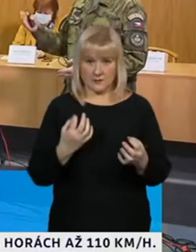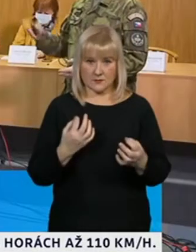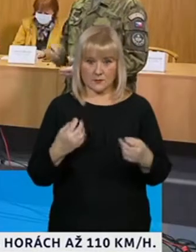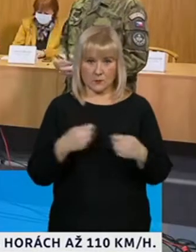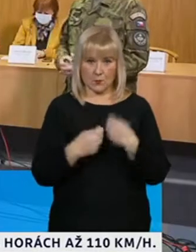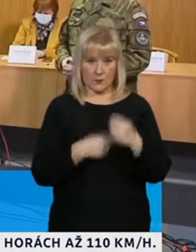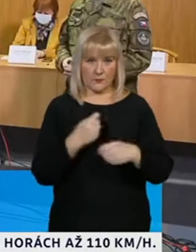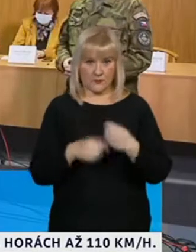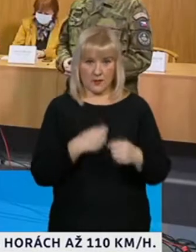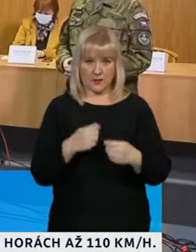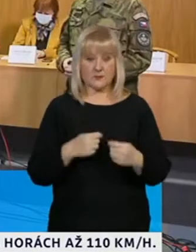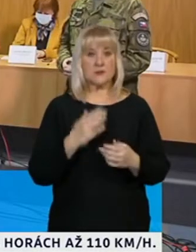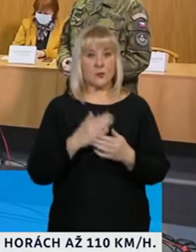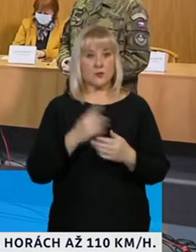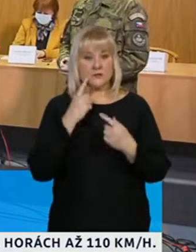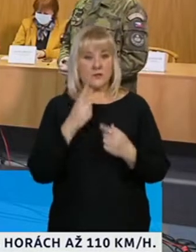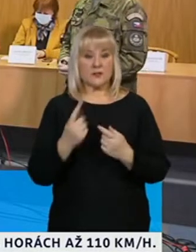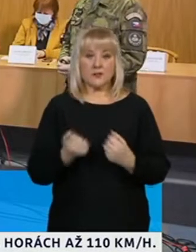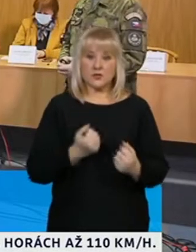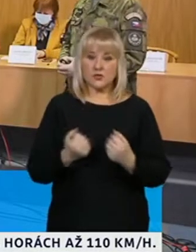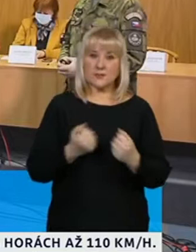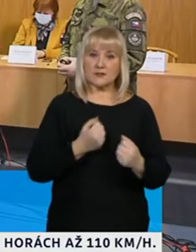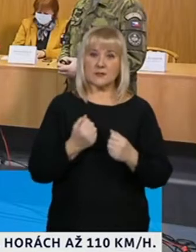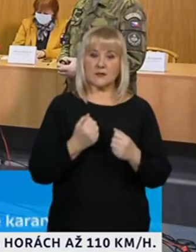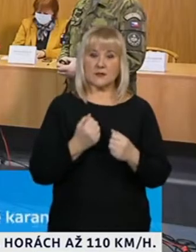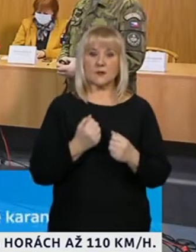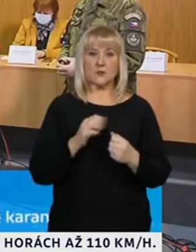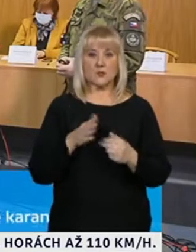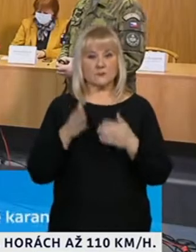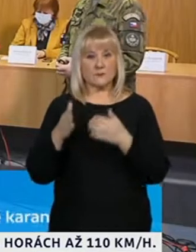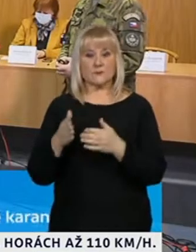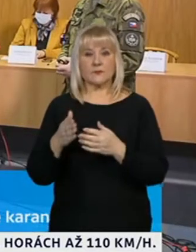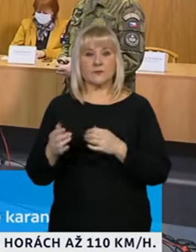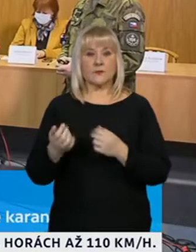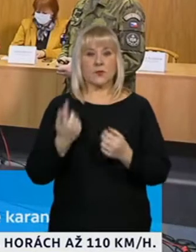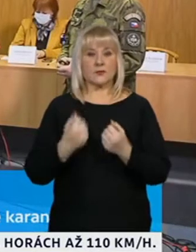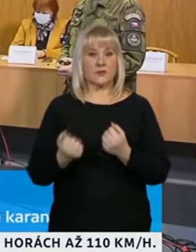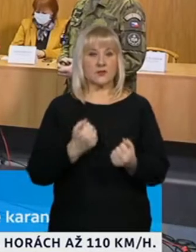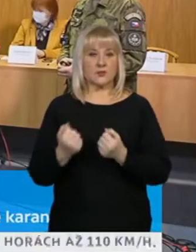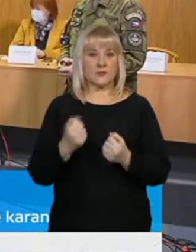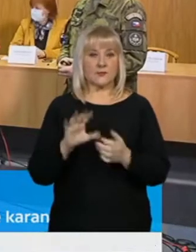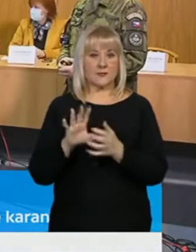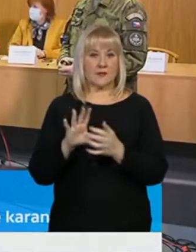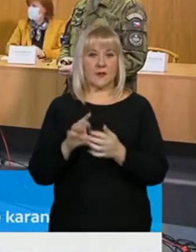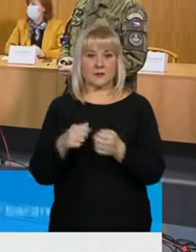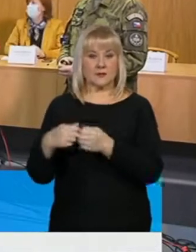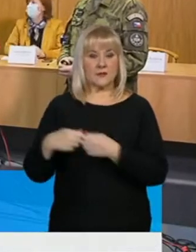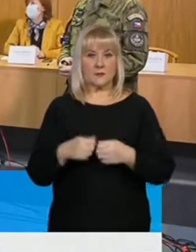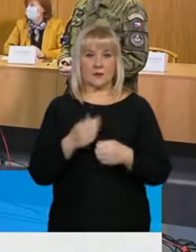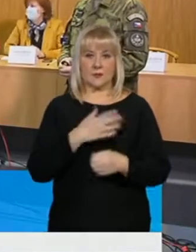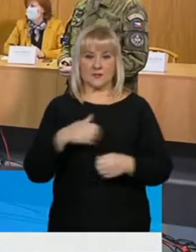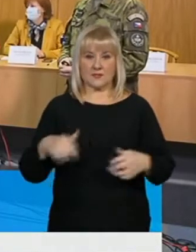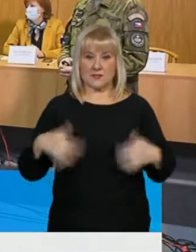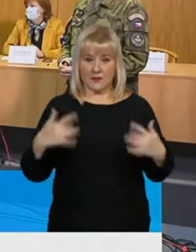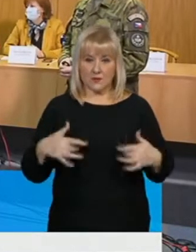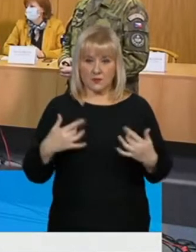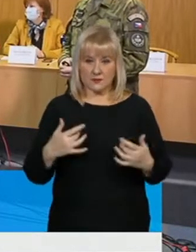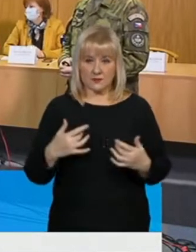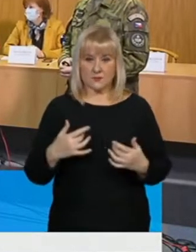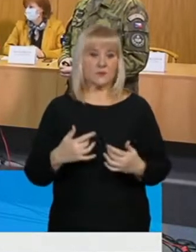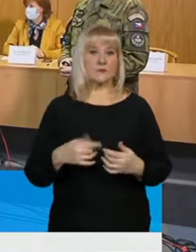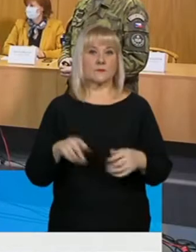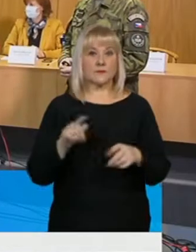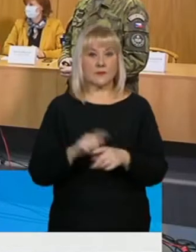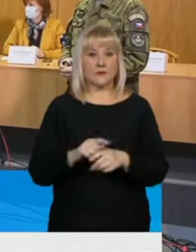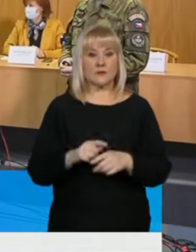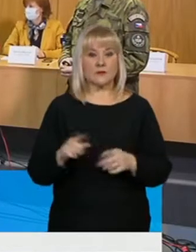tak jak vidíte, řízení tohle činnosti půjde za centrálním řídícím týnem ministerstva zdravočnictví a samozřejmě s